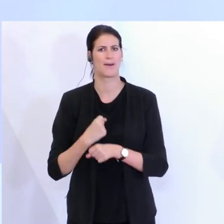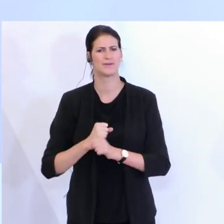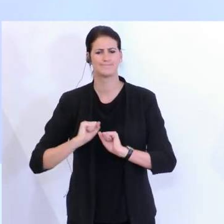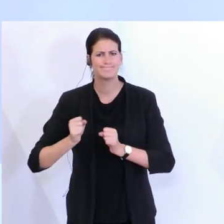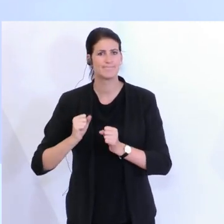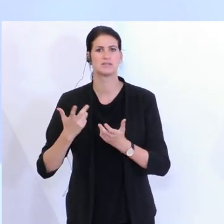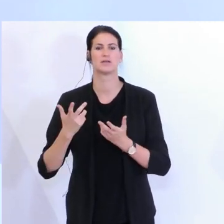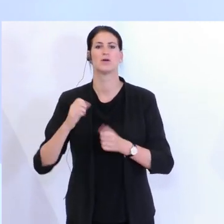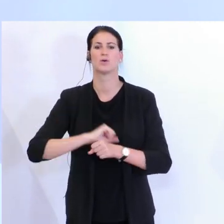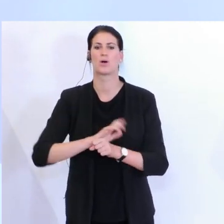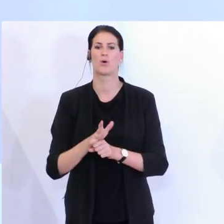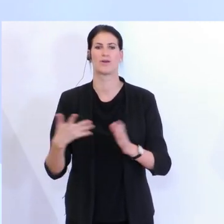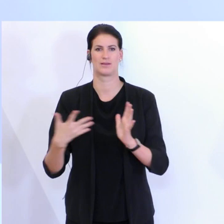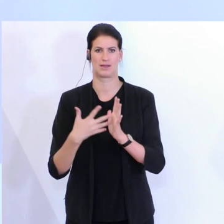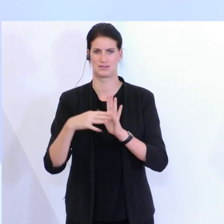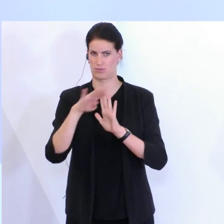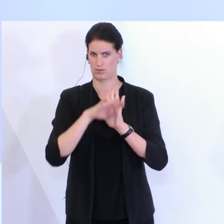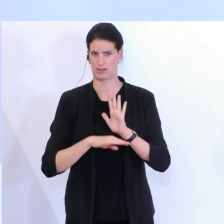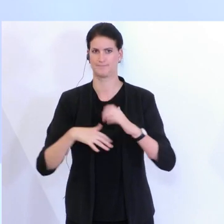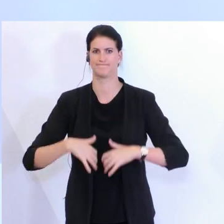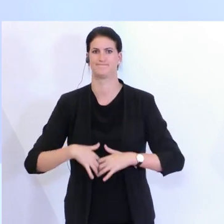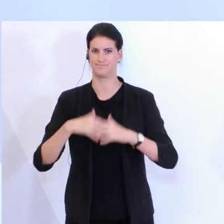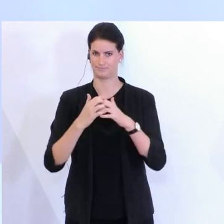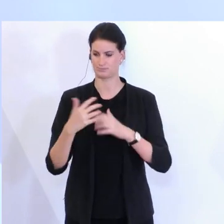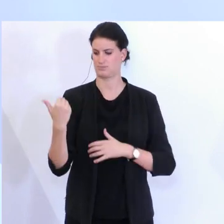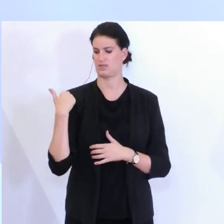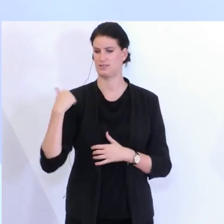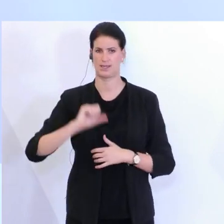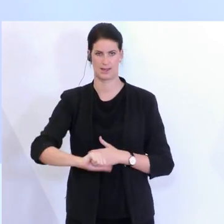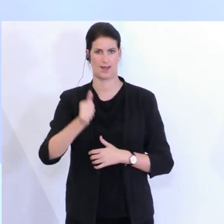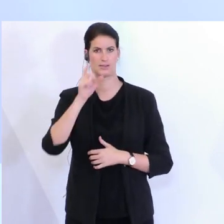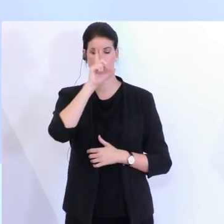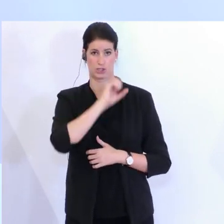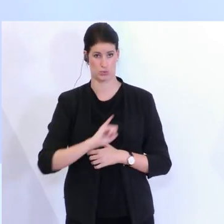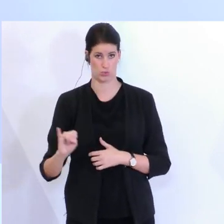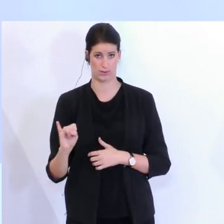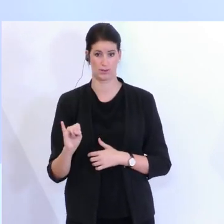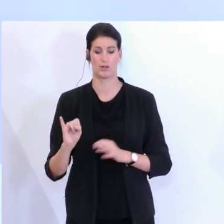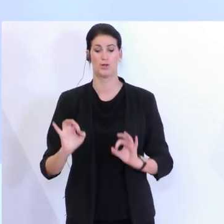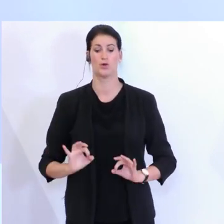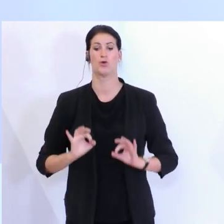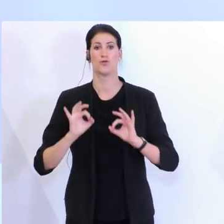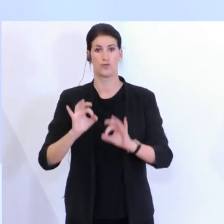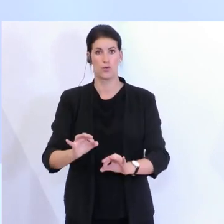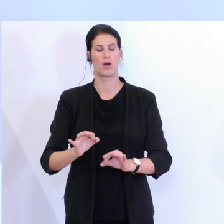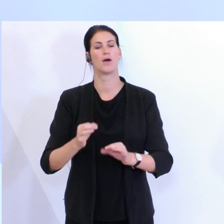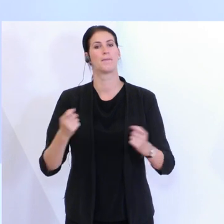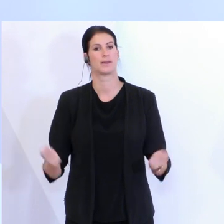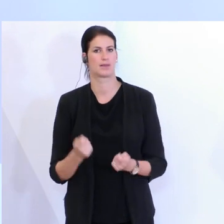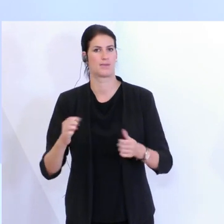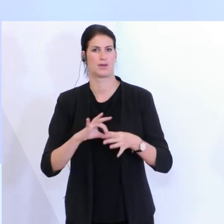-Testprogramm ins Leben zu rufen, wo seit 1. Juli eben für Beherbergungsbetriebe